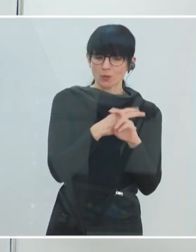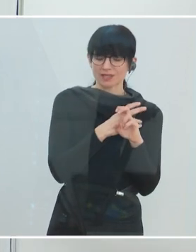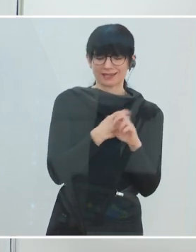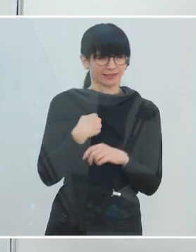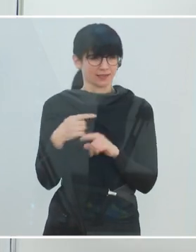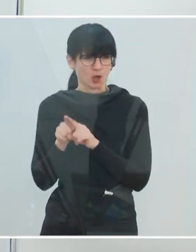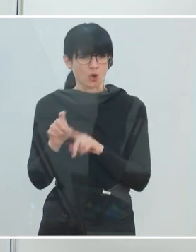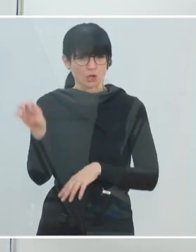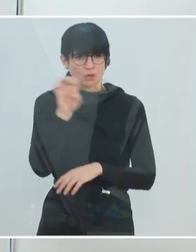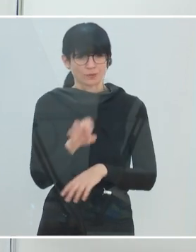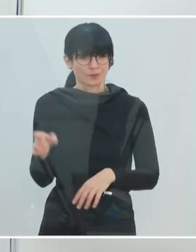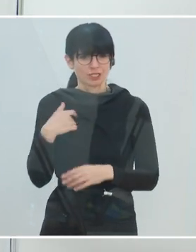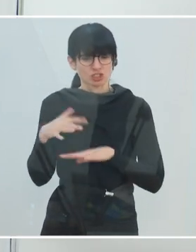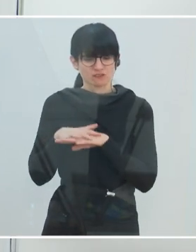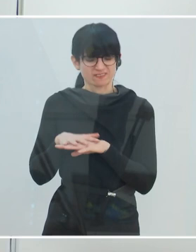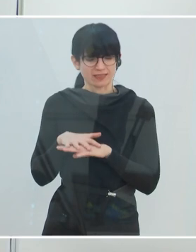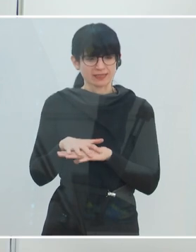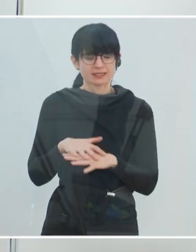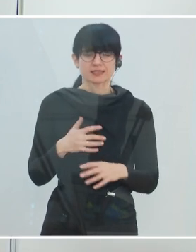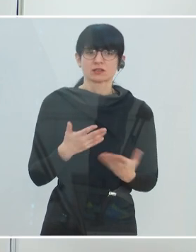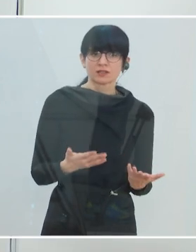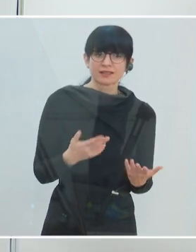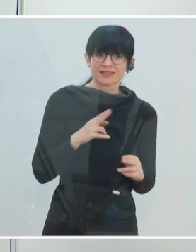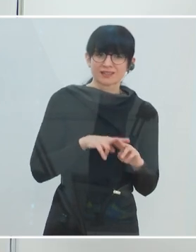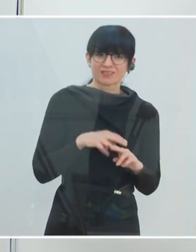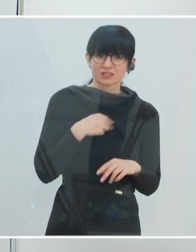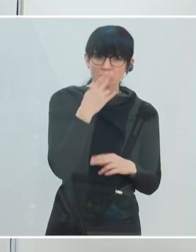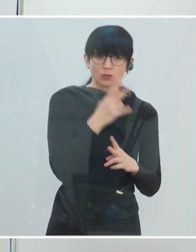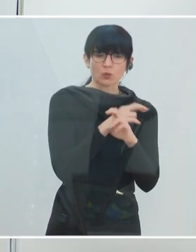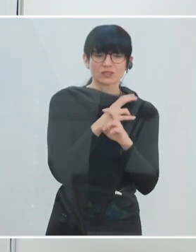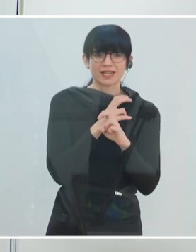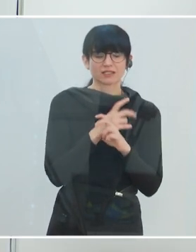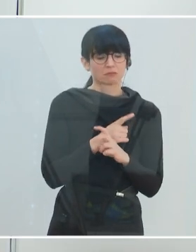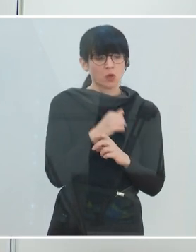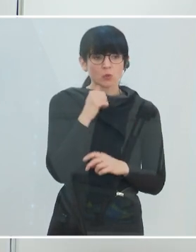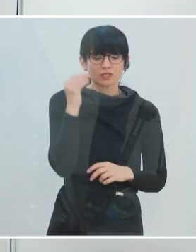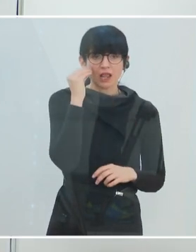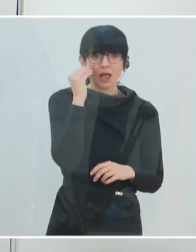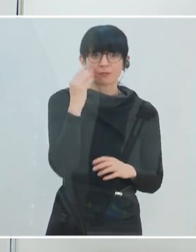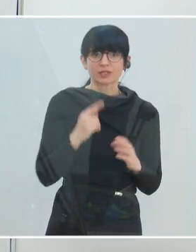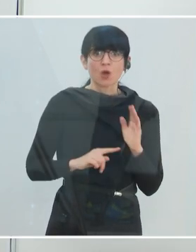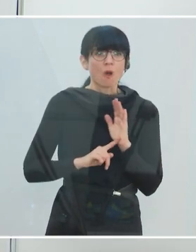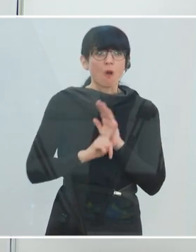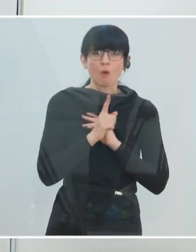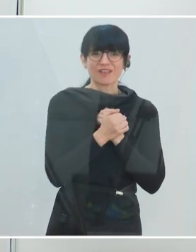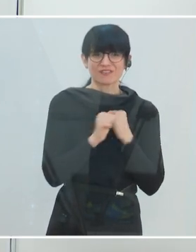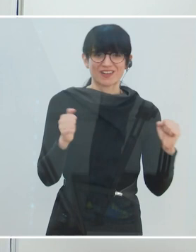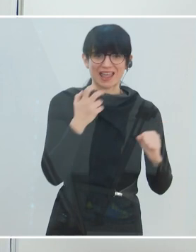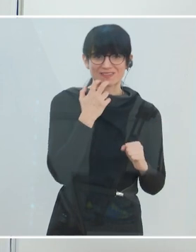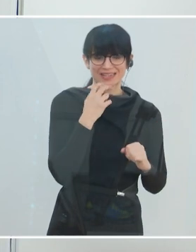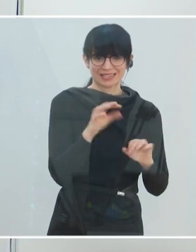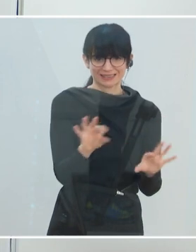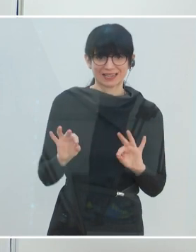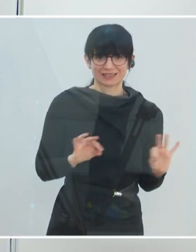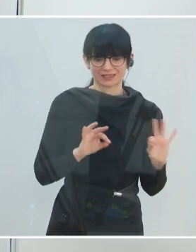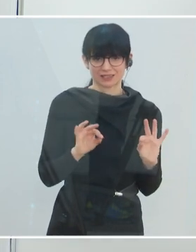Bereich, sind wir sehr vernetzt, im psychosozialen Bereich und Österreich zeichnet sich durch unglaublich hohe Freiwilligtätigkeit aus. Das heißt, wir haben ein